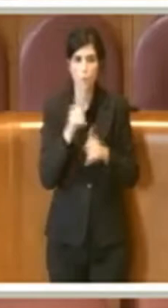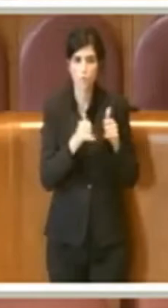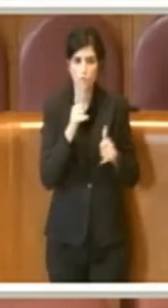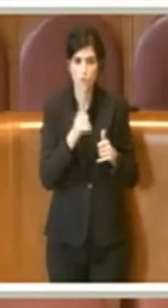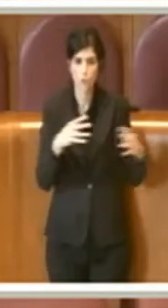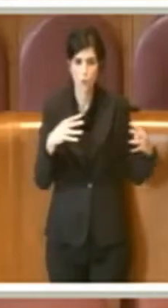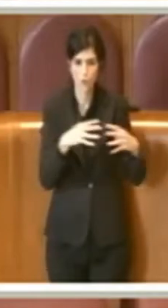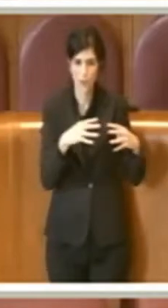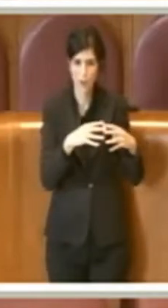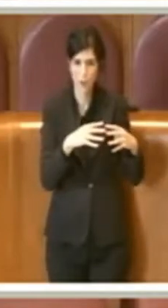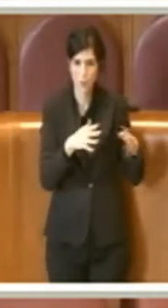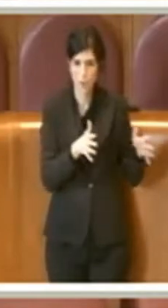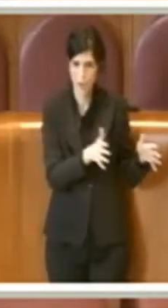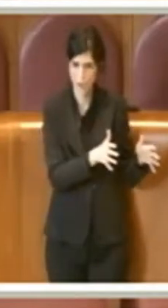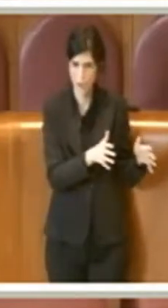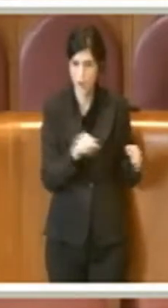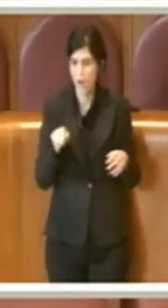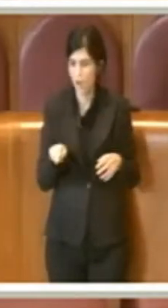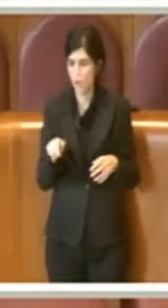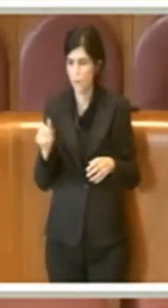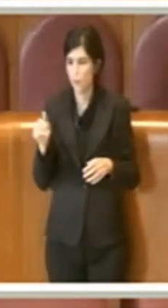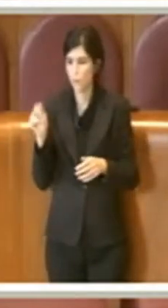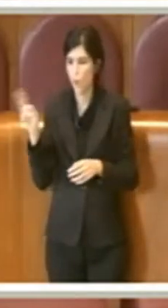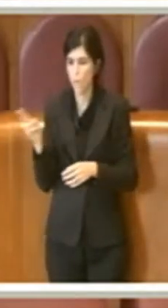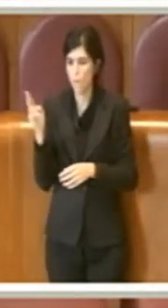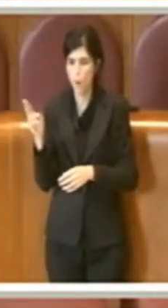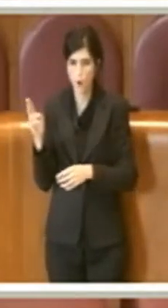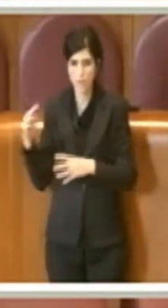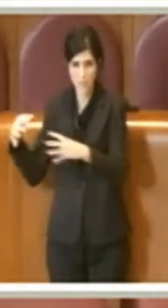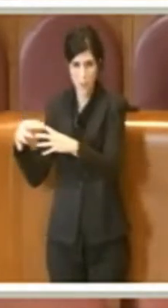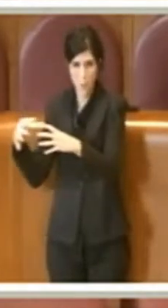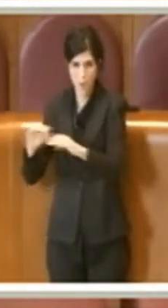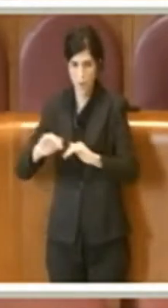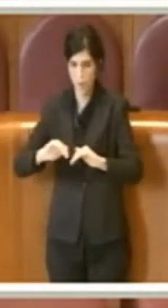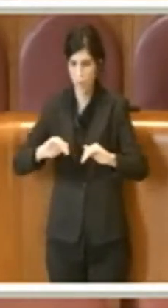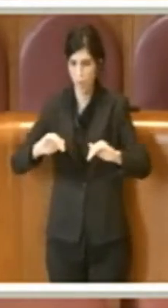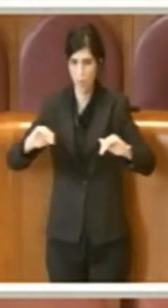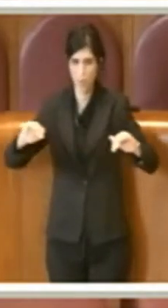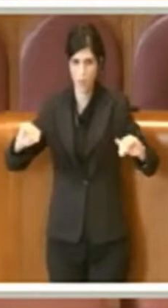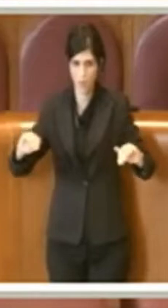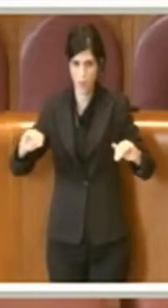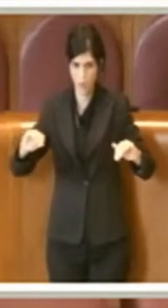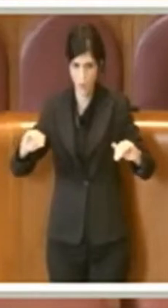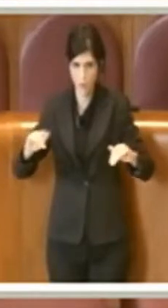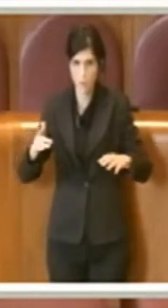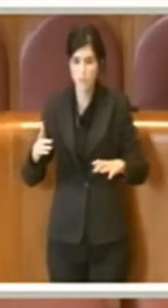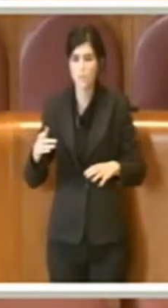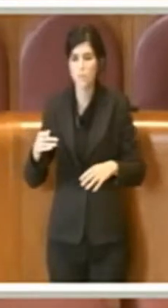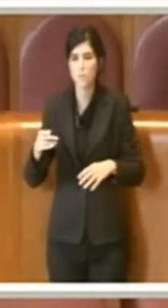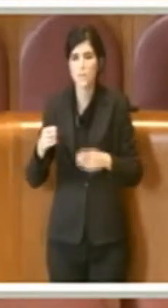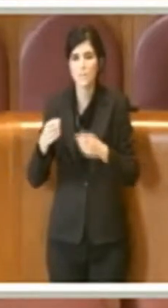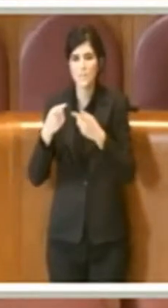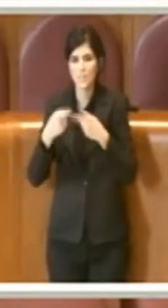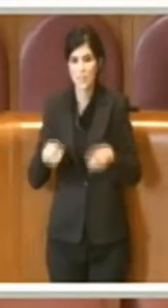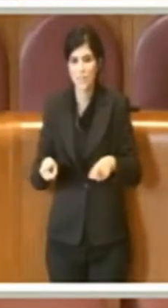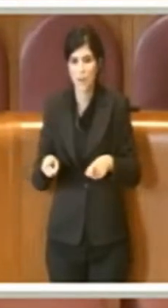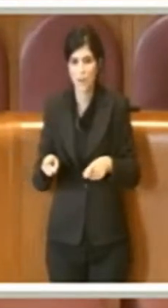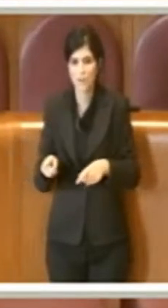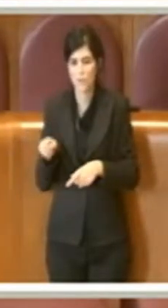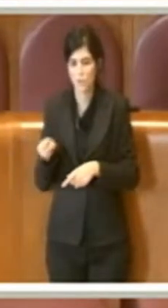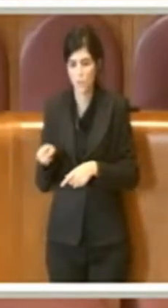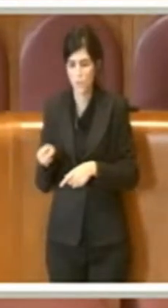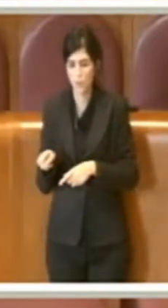fossero distinte le vittime di guerra dalle vittime dei genocidi, dalle vittime degli odi e delle